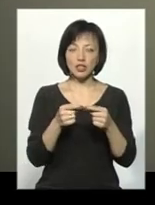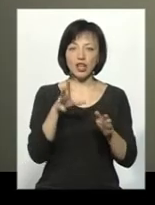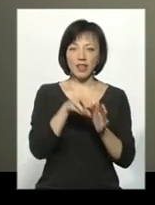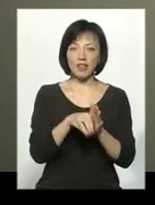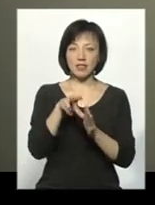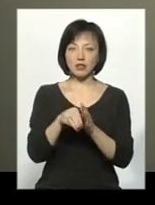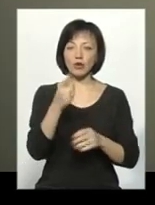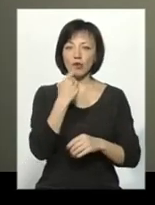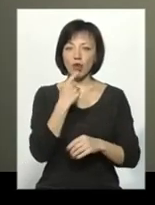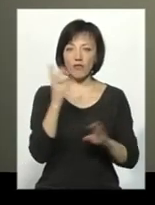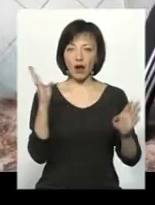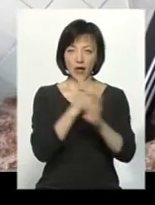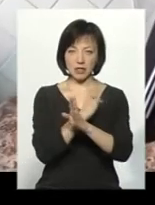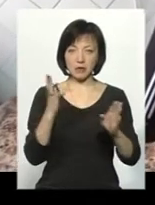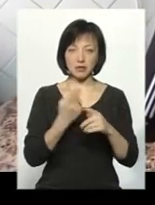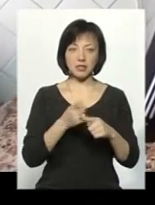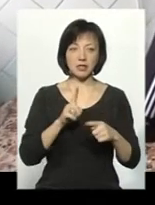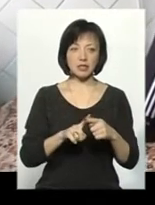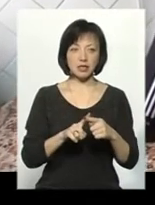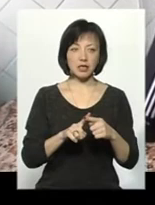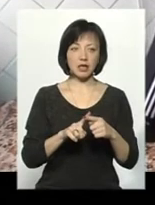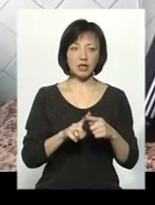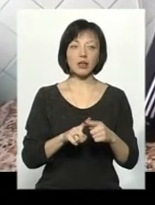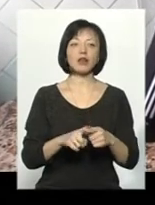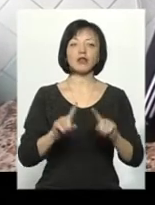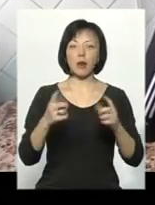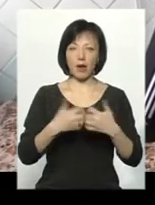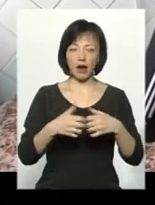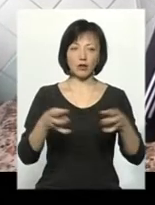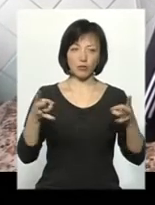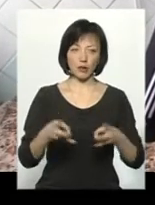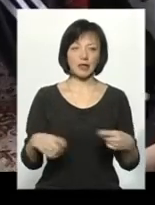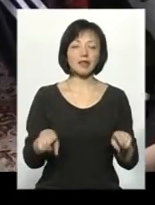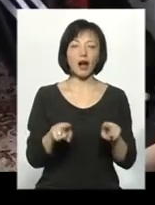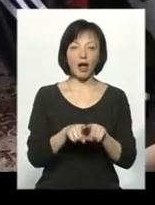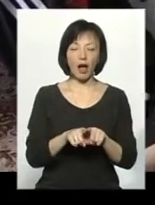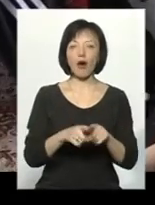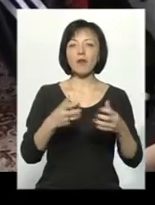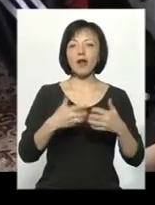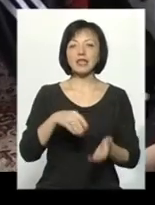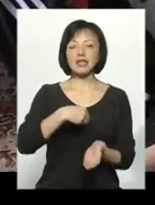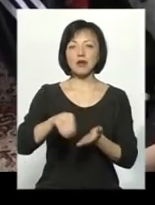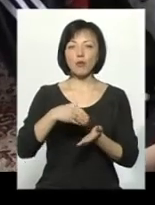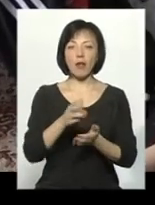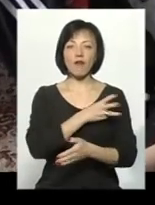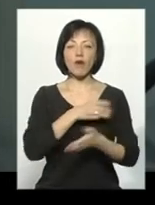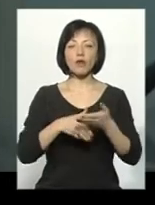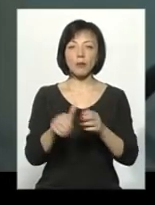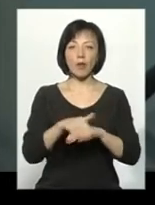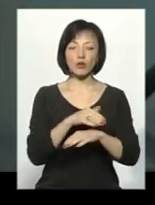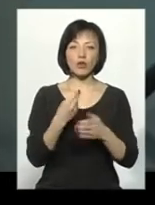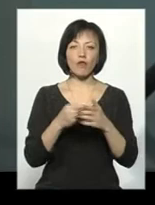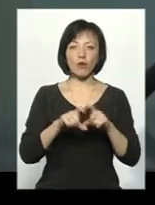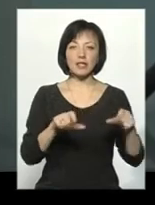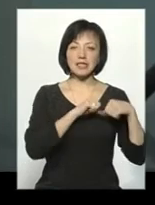кров'ю кисну. Це препарат, який необхідний. Таке життєво необхідне обладнання закупили волонтери благодійного